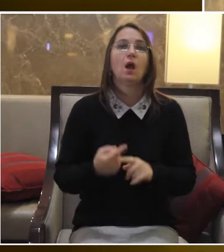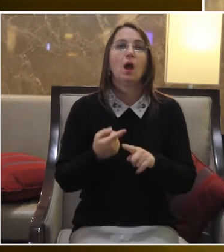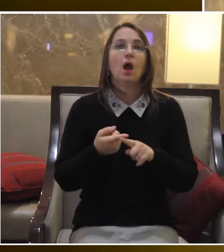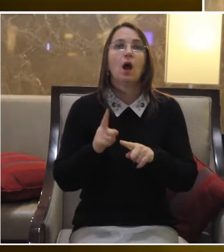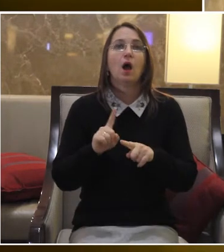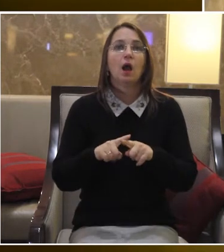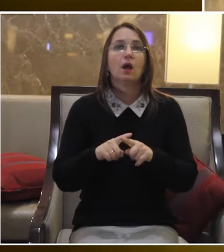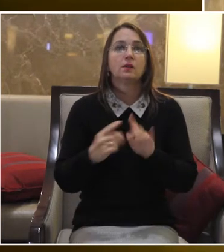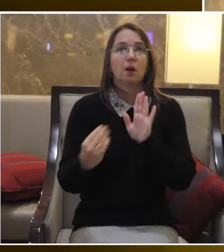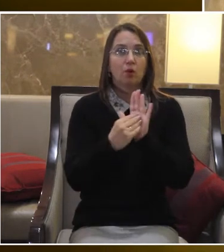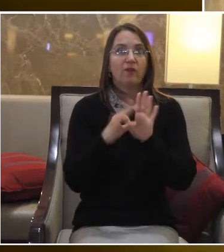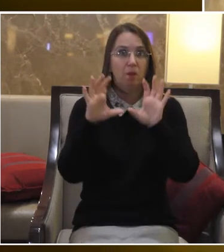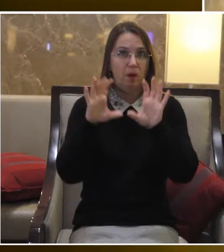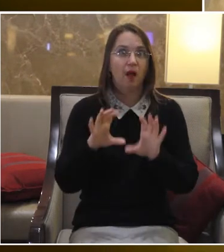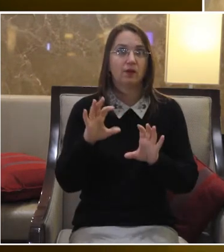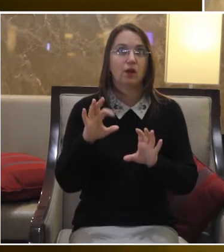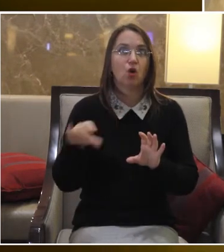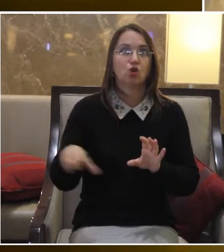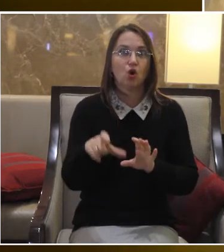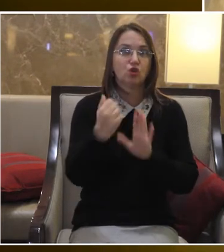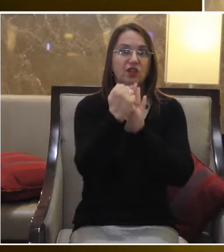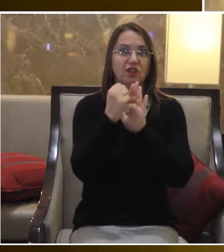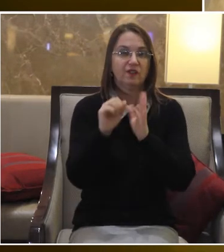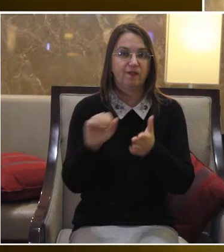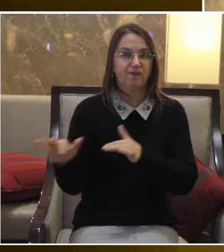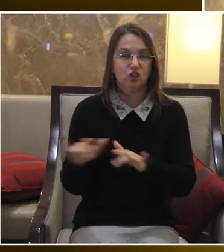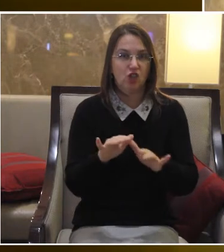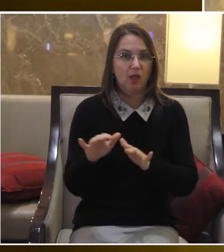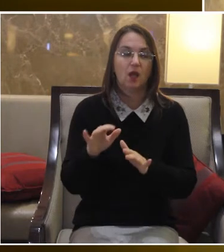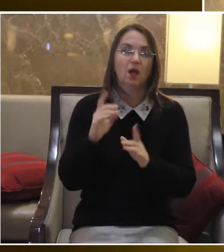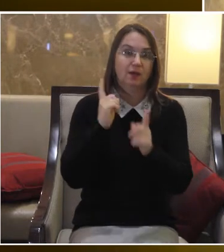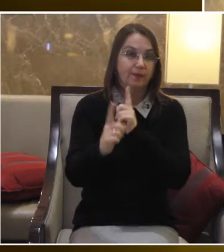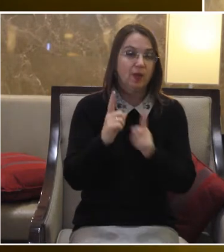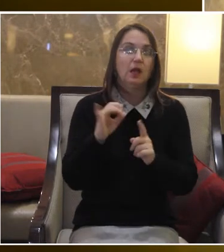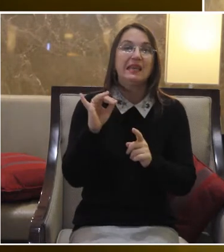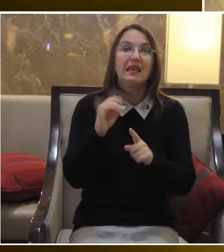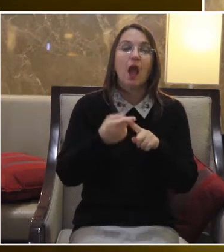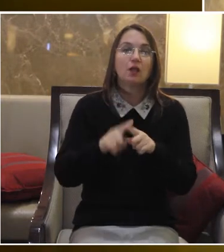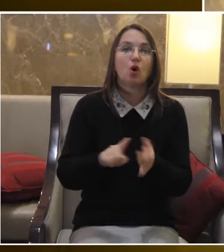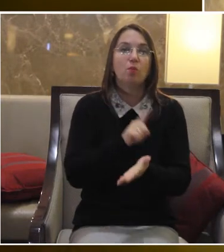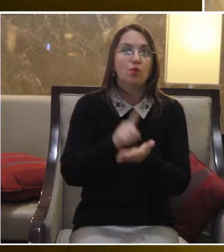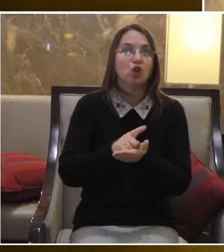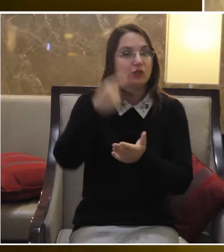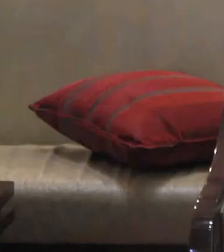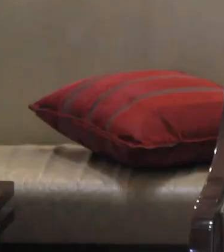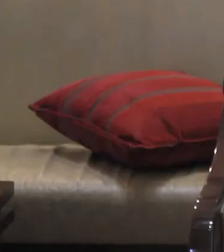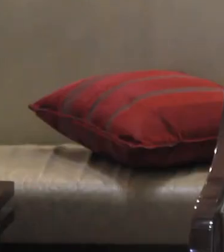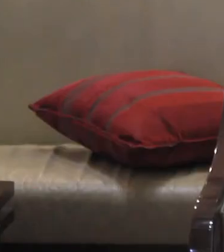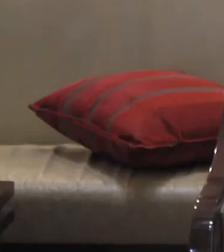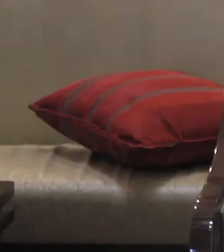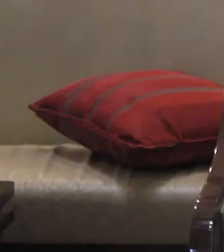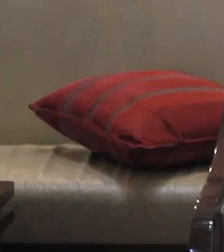прописано в правилах і це повинні знати як самі водії, так і безумовно